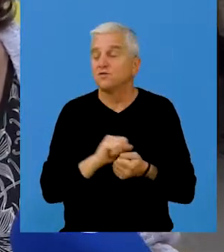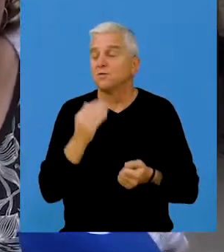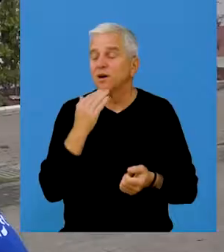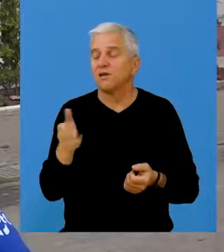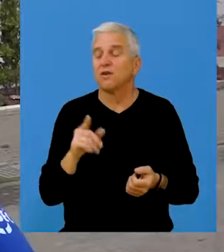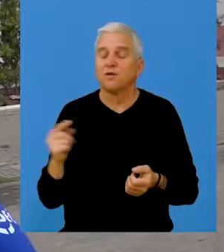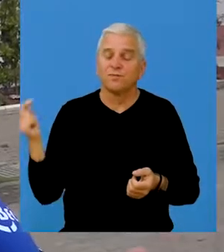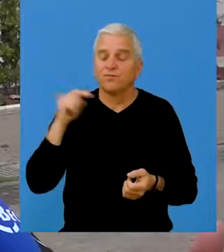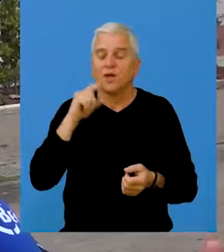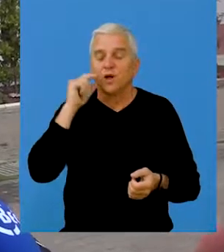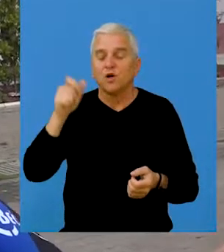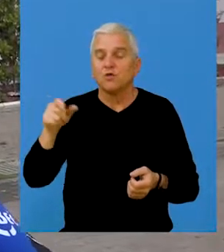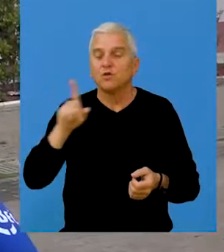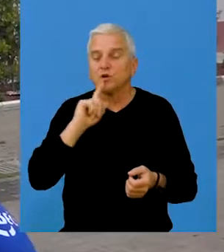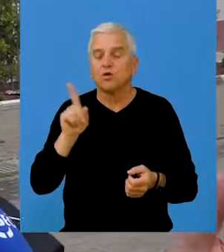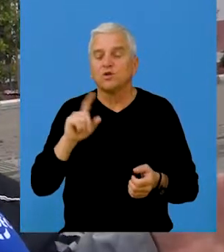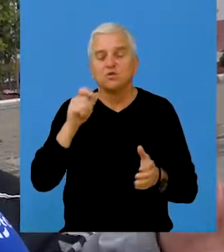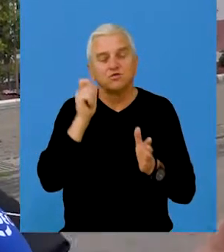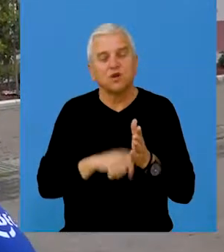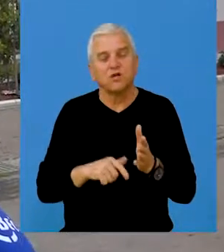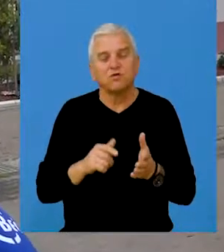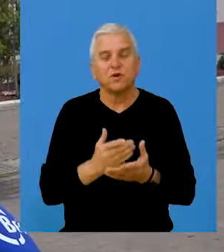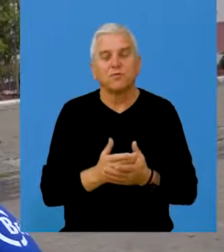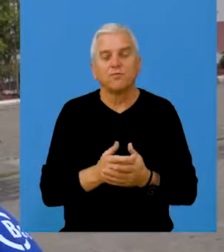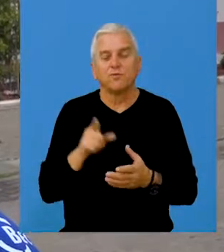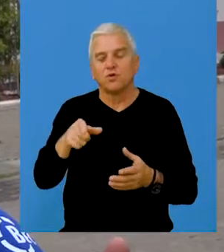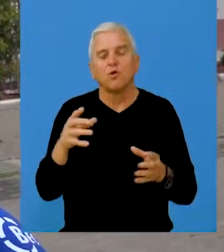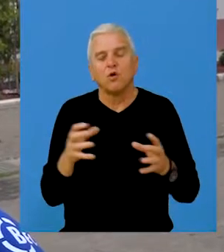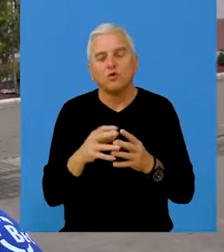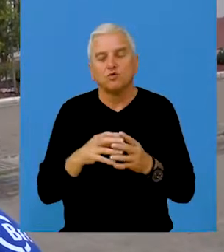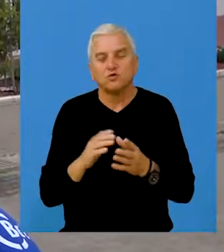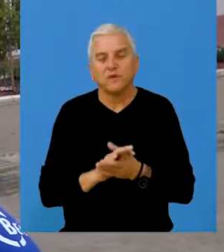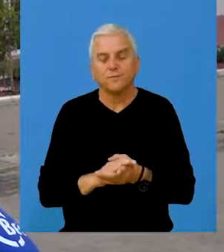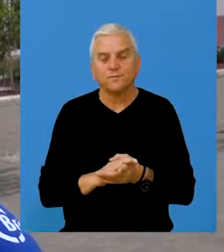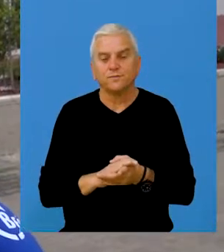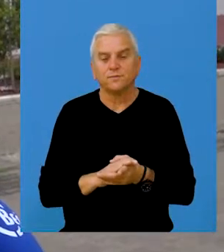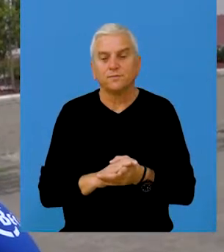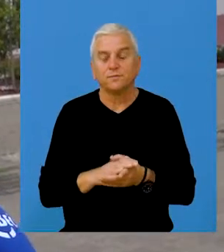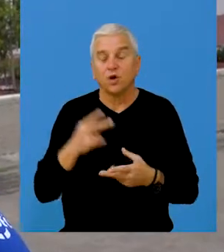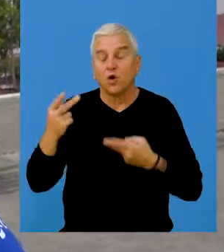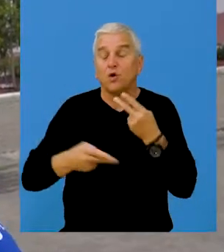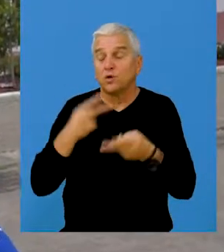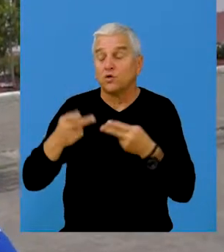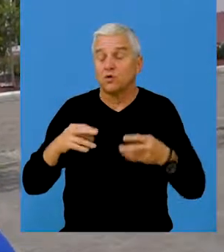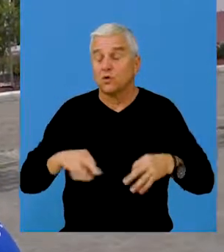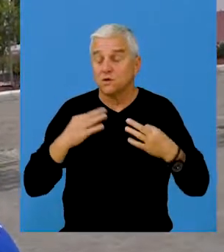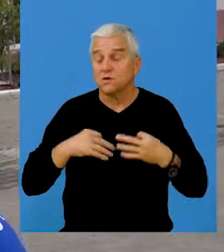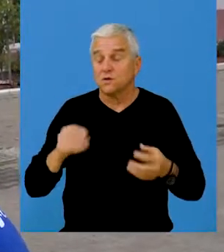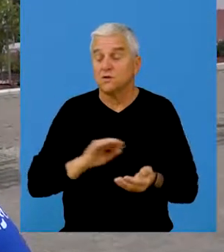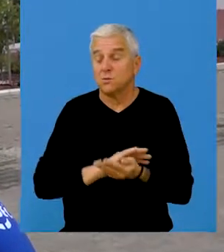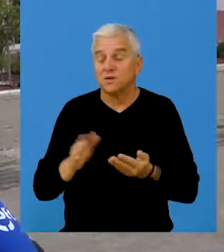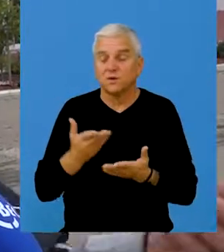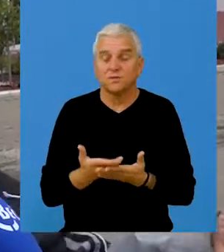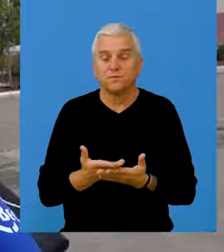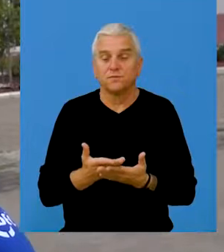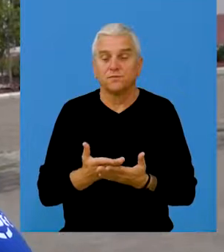hvala im. Tu dolaze i građani koji nisu članovi ovog društva i kontrolišu svoje zdravlje